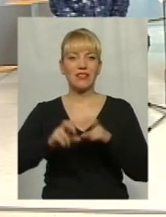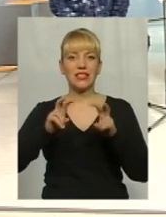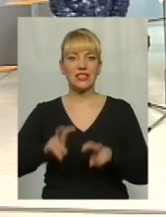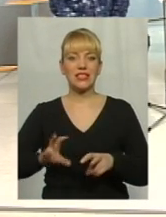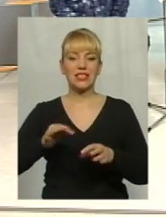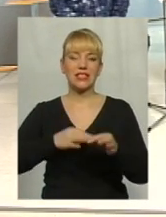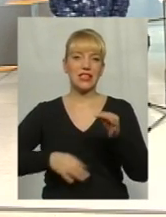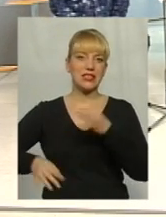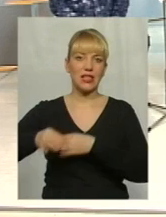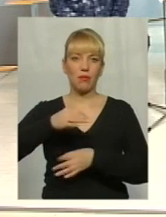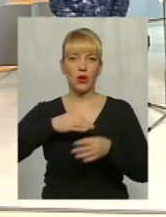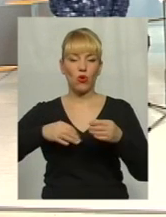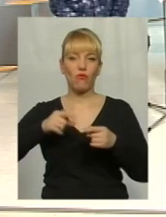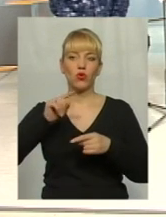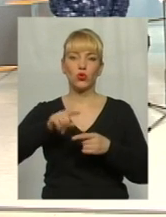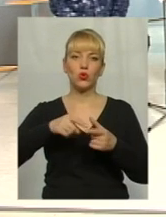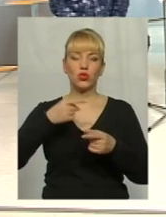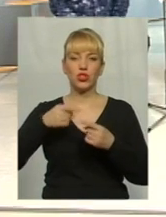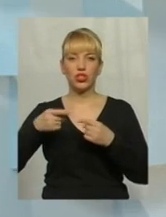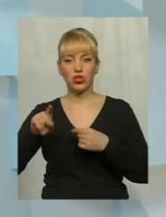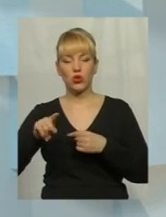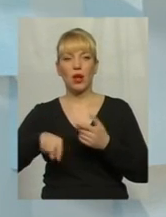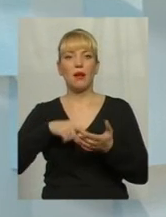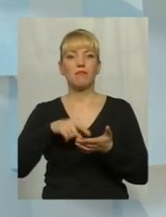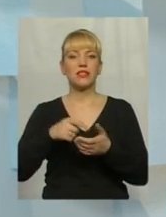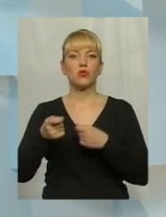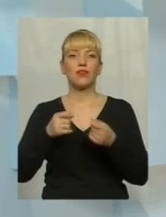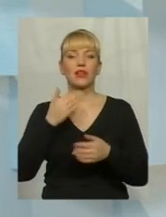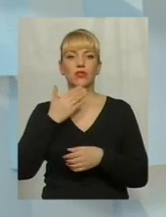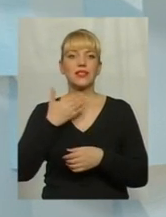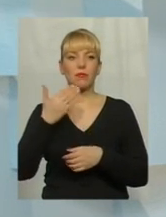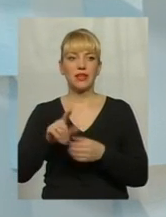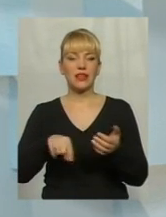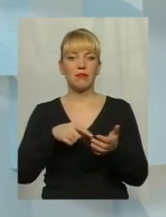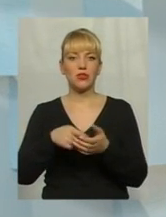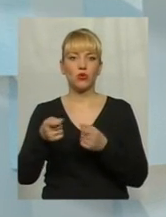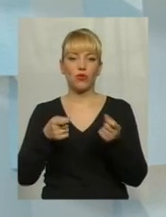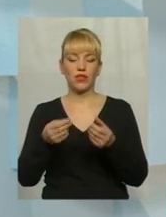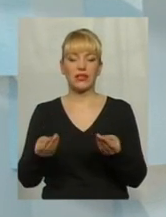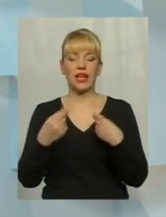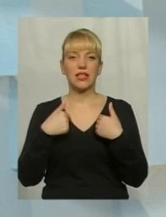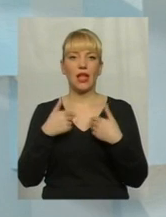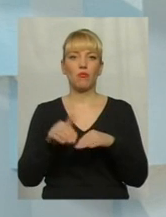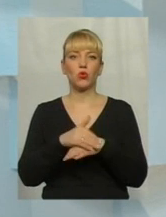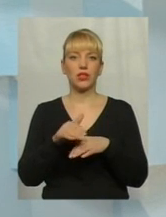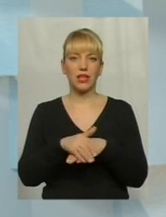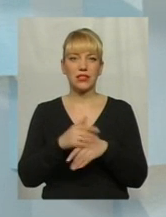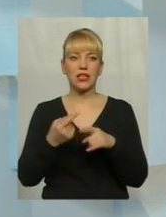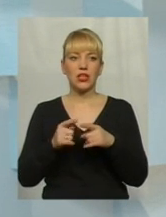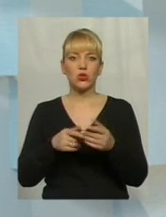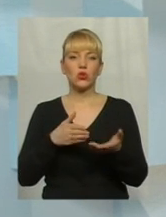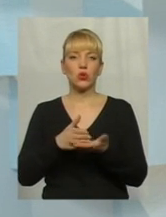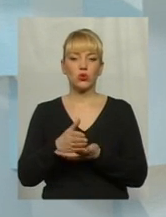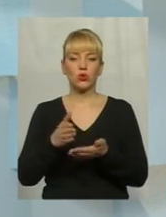стіл переговорів ту чи іншу міську владу і запитати міської влади, дайте нам, будь ласка, цю структуру, функції,